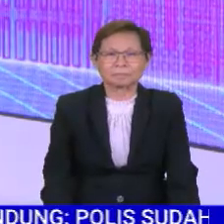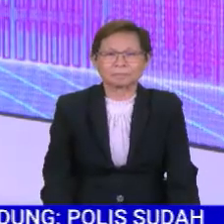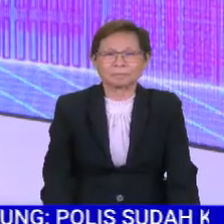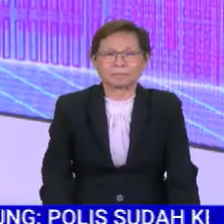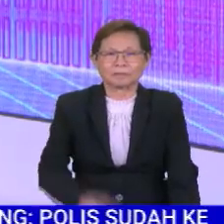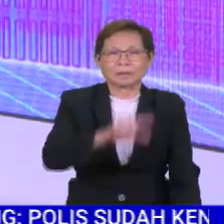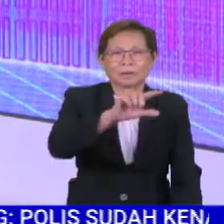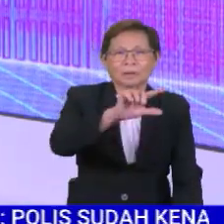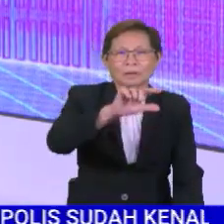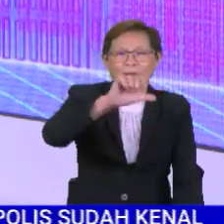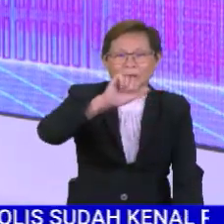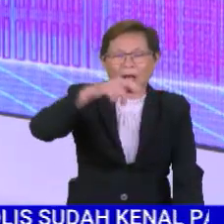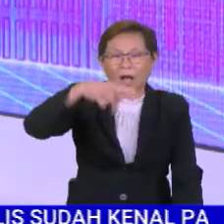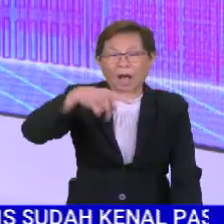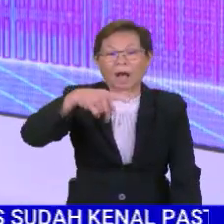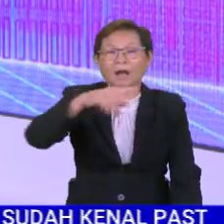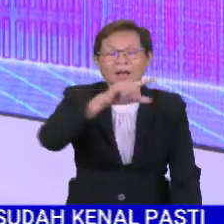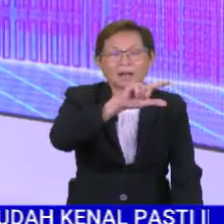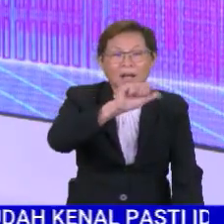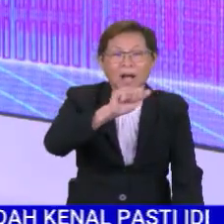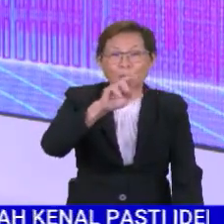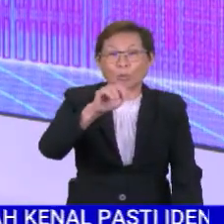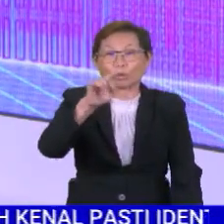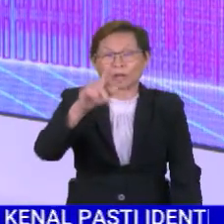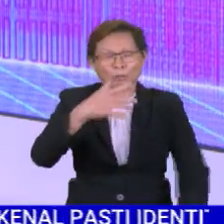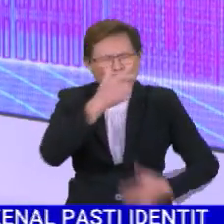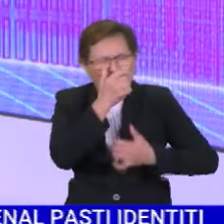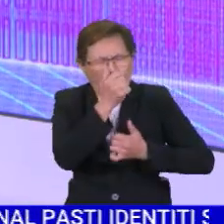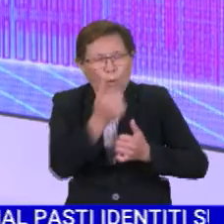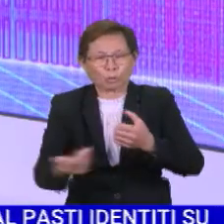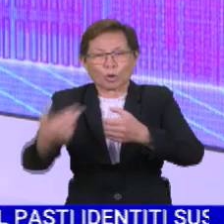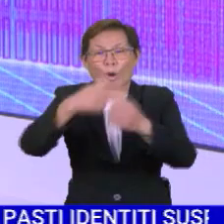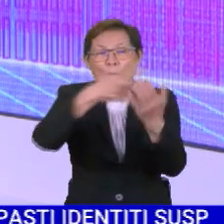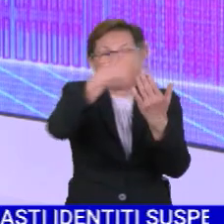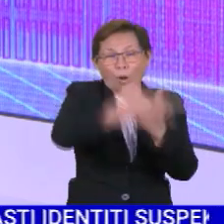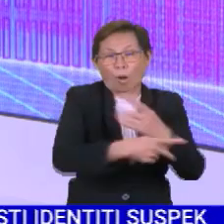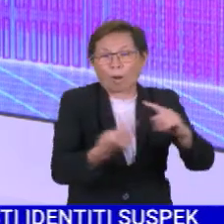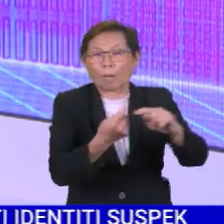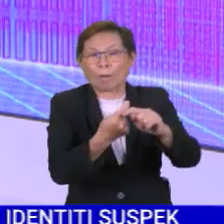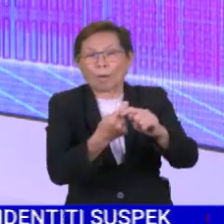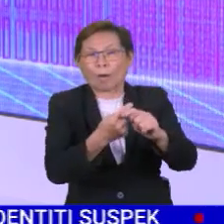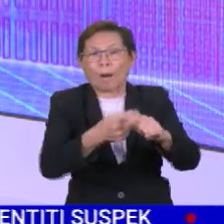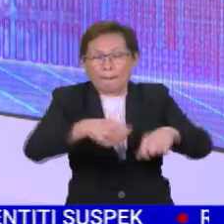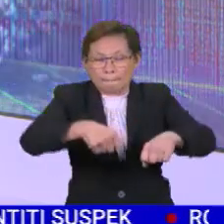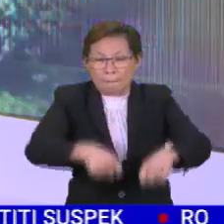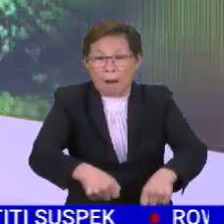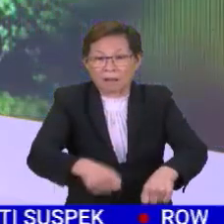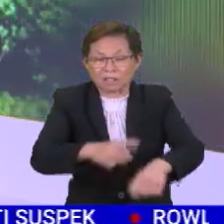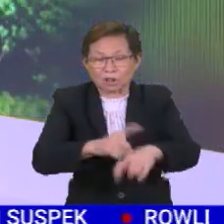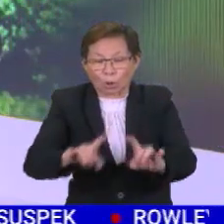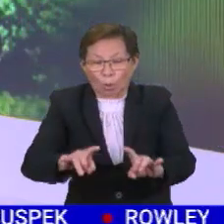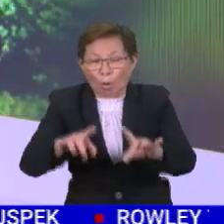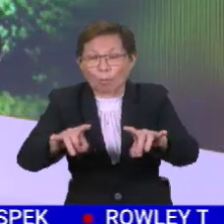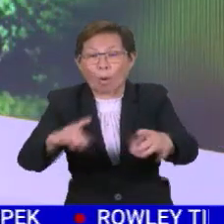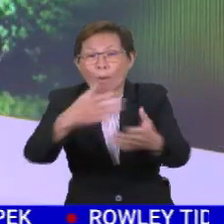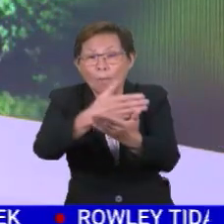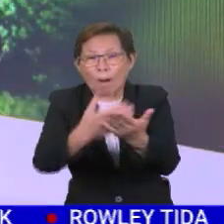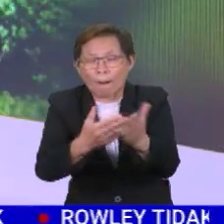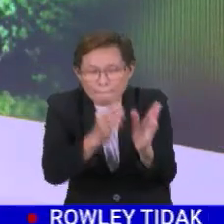Gabuna, Gamuda Berhad berminat untuk terlibat dalam projek pembangunan PAM Hydro di Australia sebagai